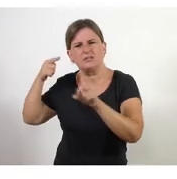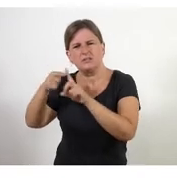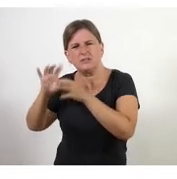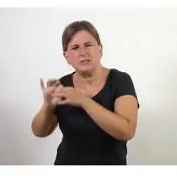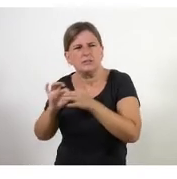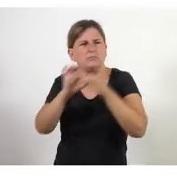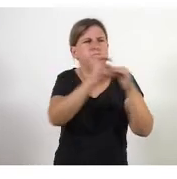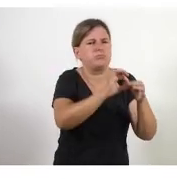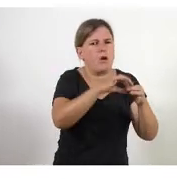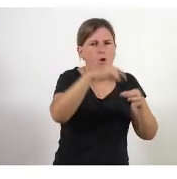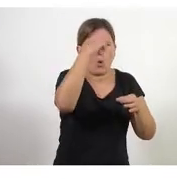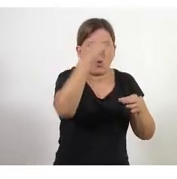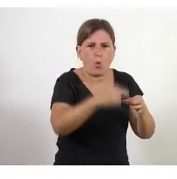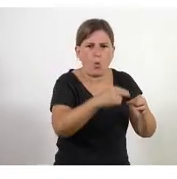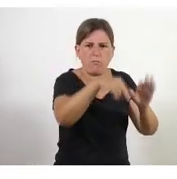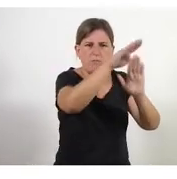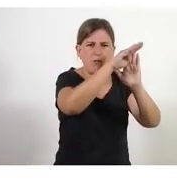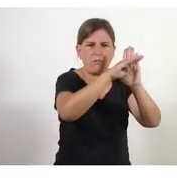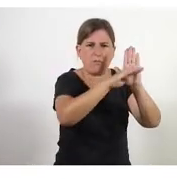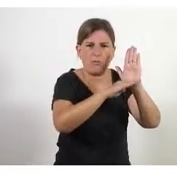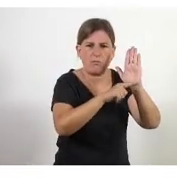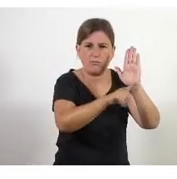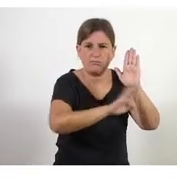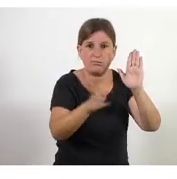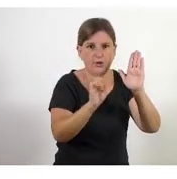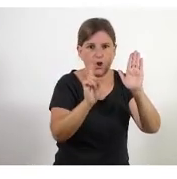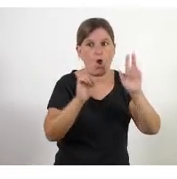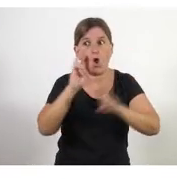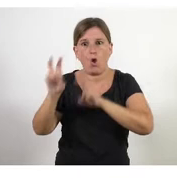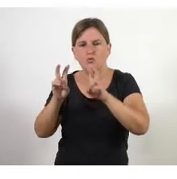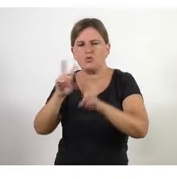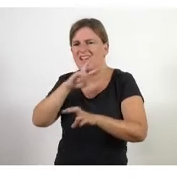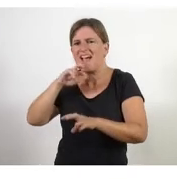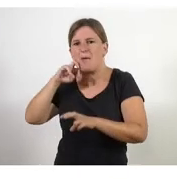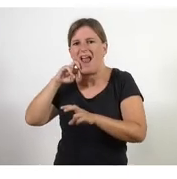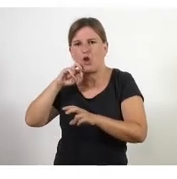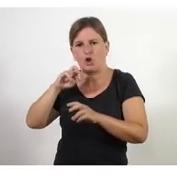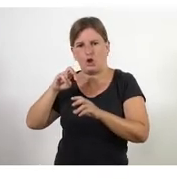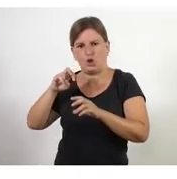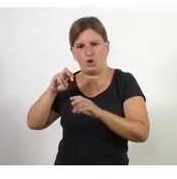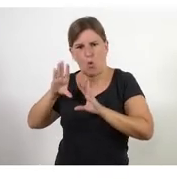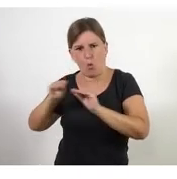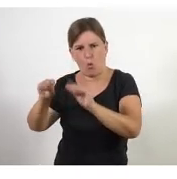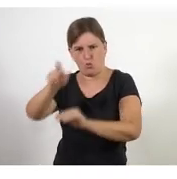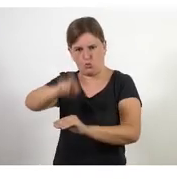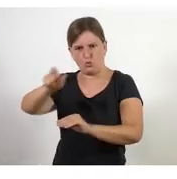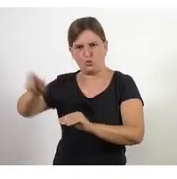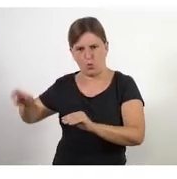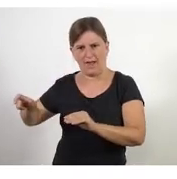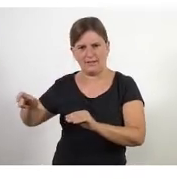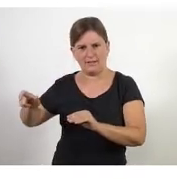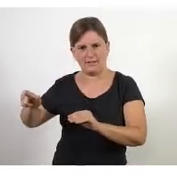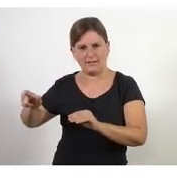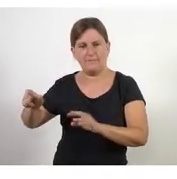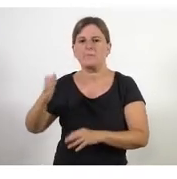efectius sinó per donar el màxim valor als nostres usuaris i quan hi ha